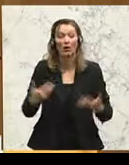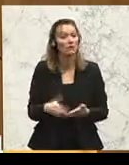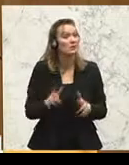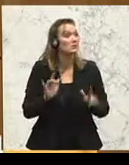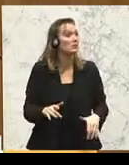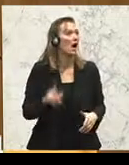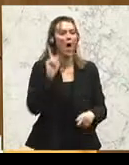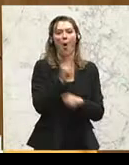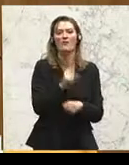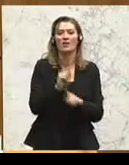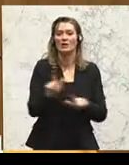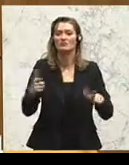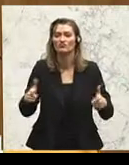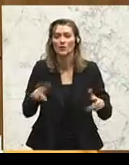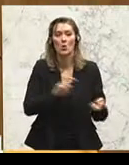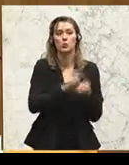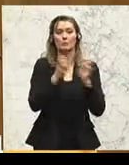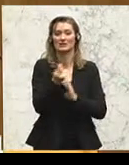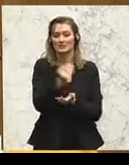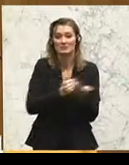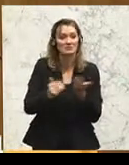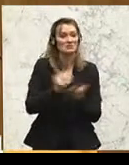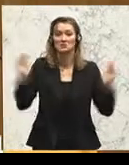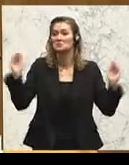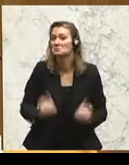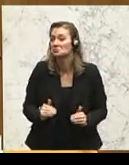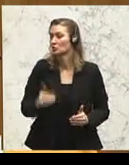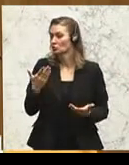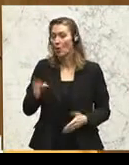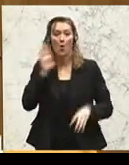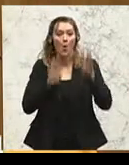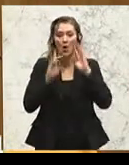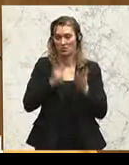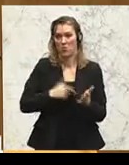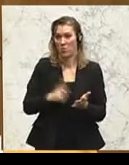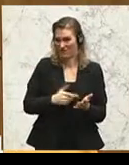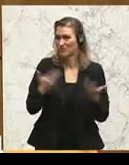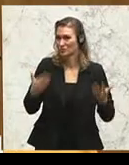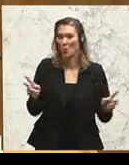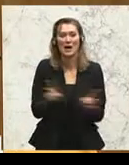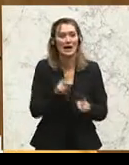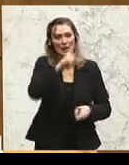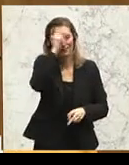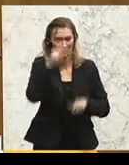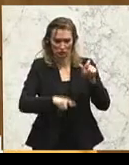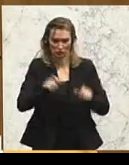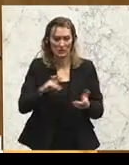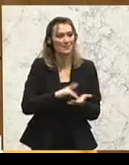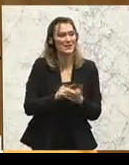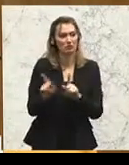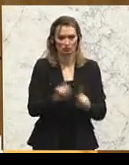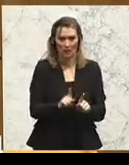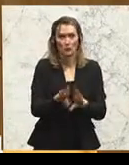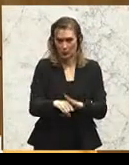Aufträge und Umsatzeinbußen, das hören wir gegenwärtig von den kleinen mittelständischen Unternehmen.